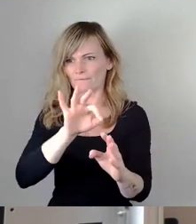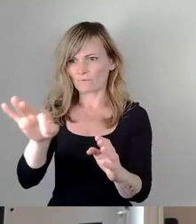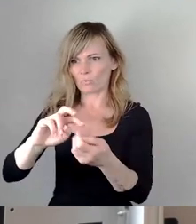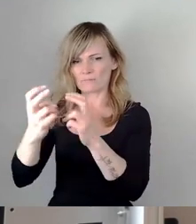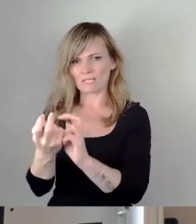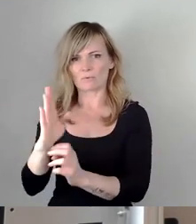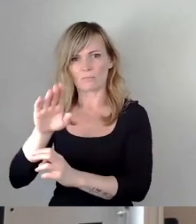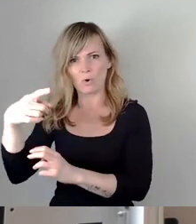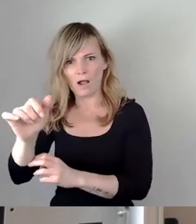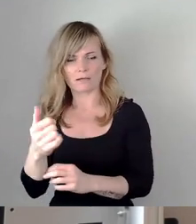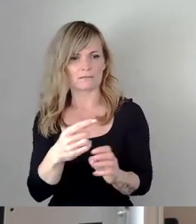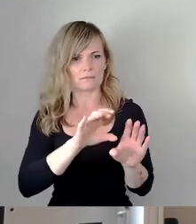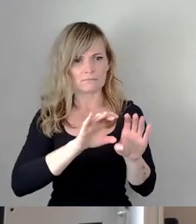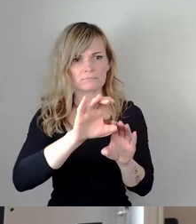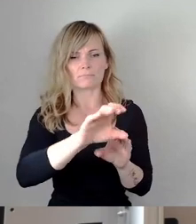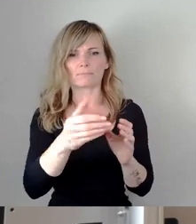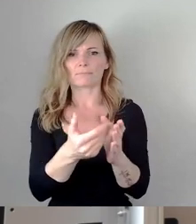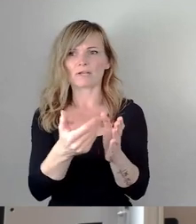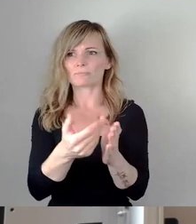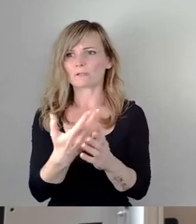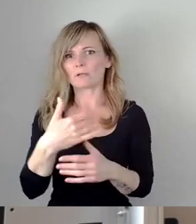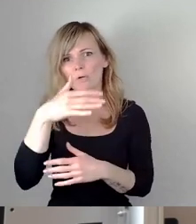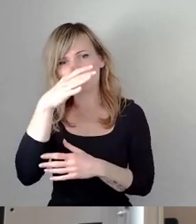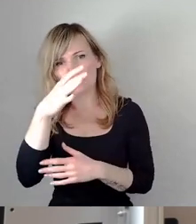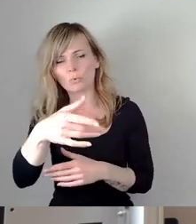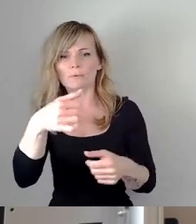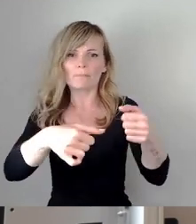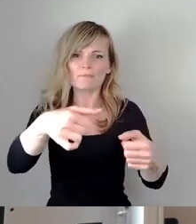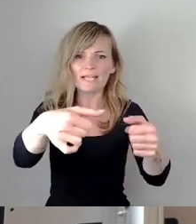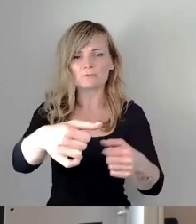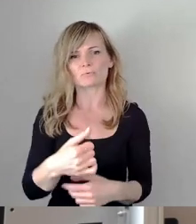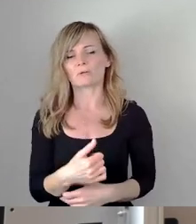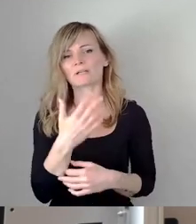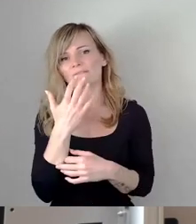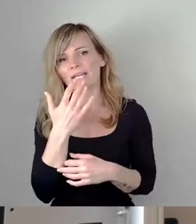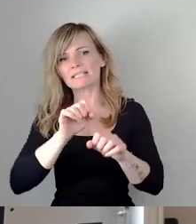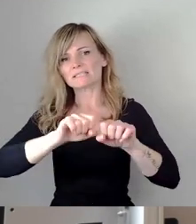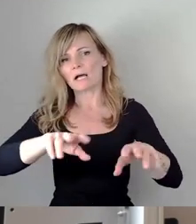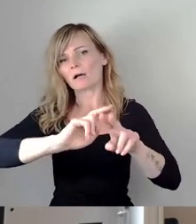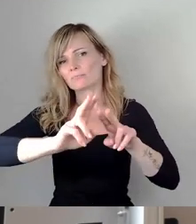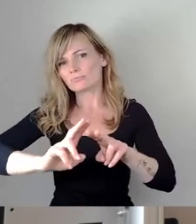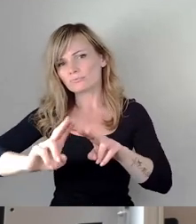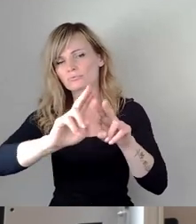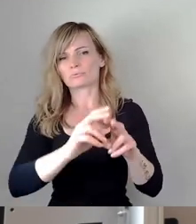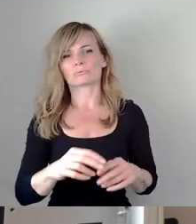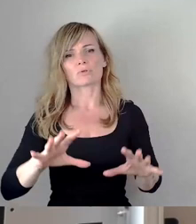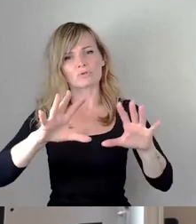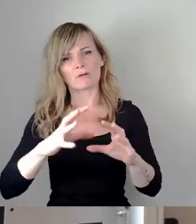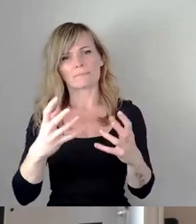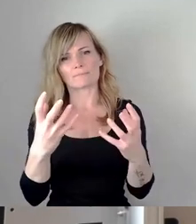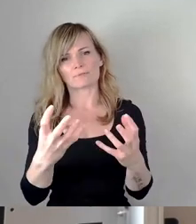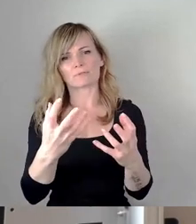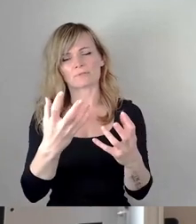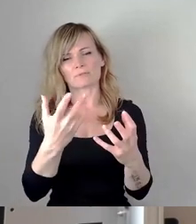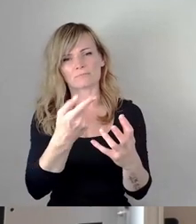Straßenbaumpflanzungen, Grünanlagen, Gewässersanierung und auch eine Umsetzung des Schwammstadtkonzeptes dabei unter